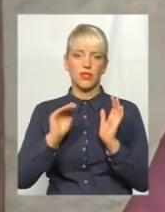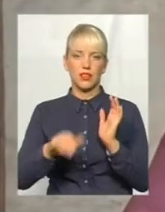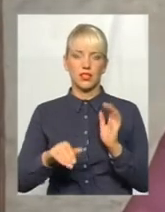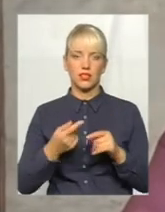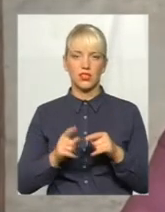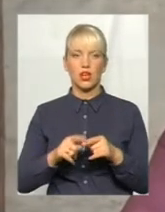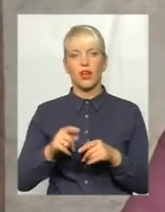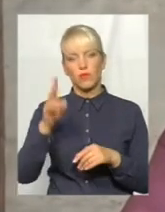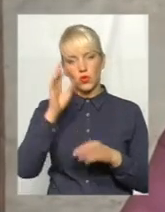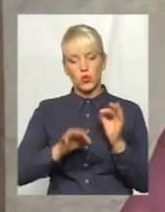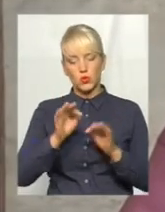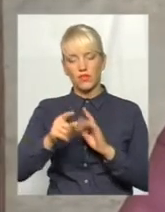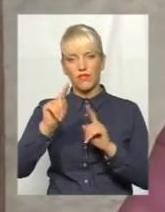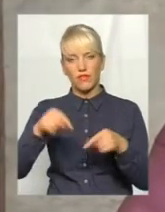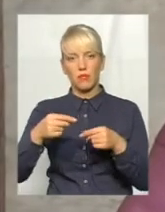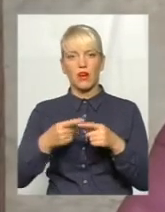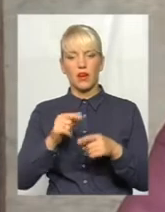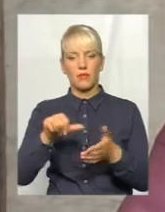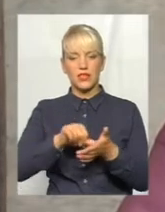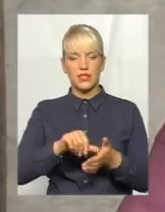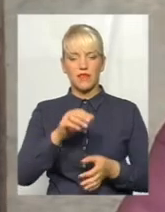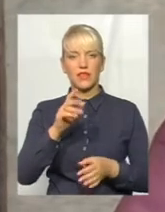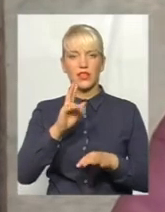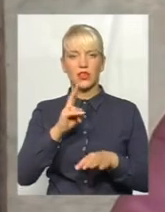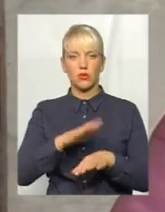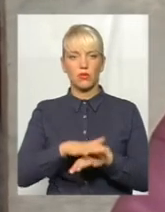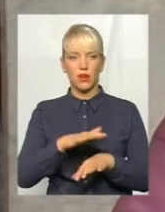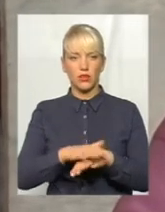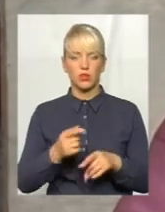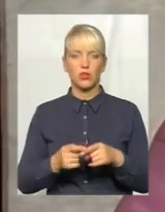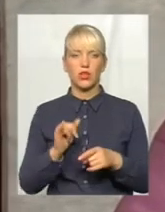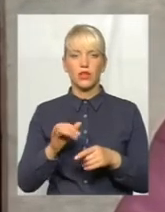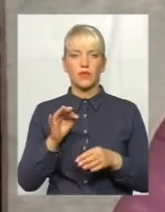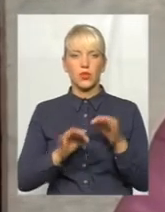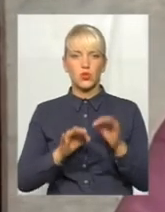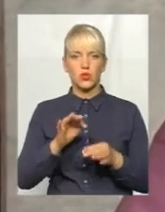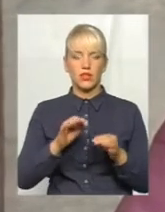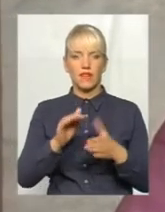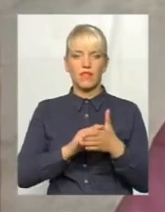рази вимагає до суду представників банку, які подали позов. Це мельник.